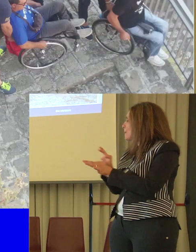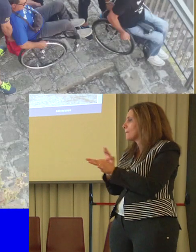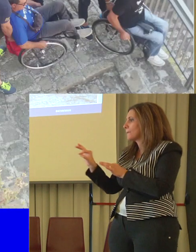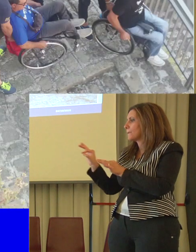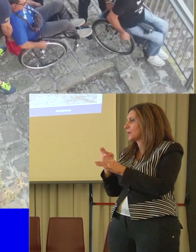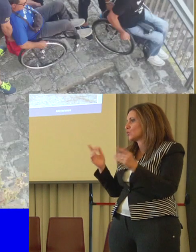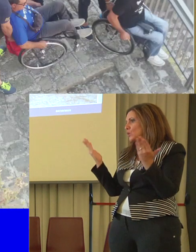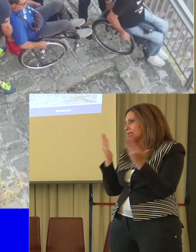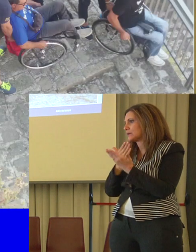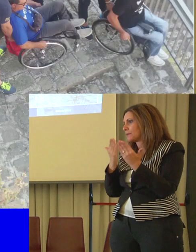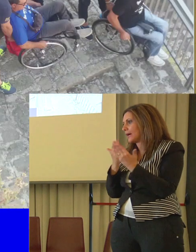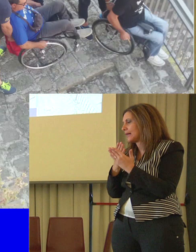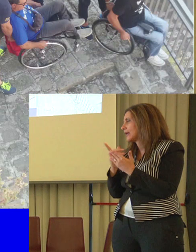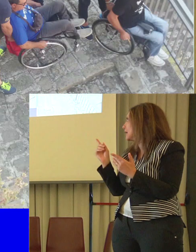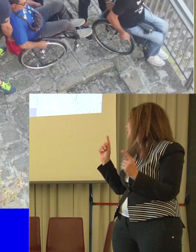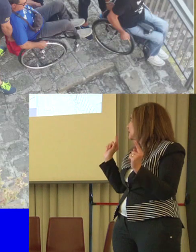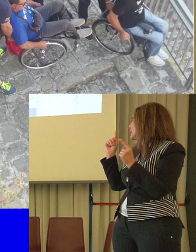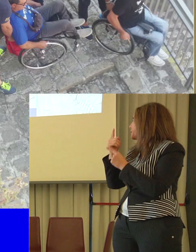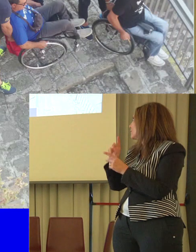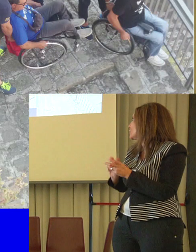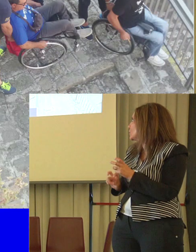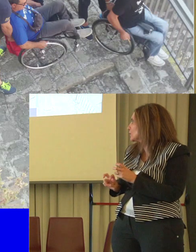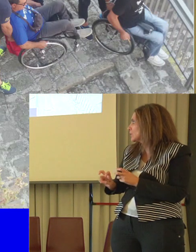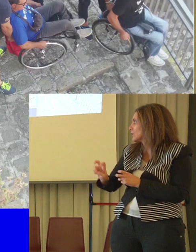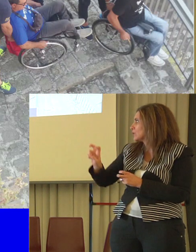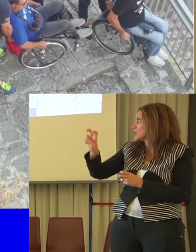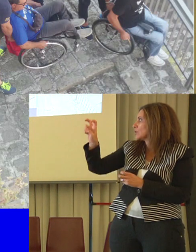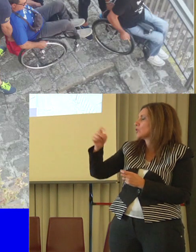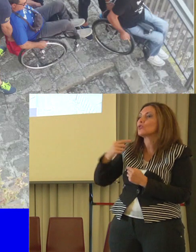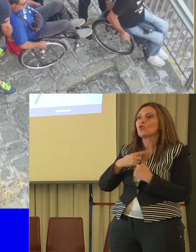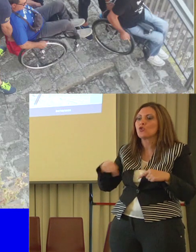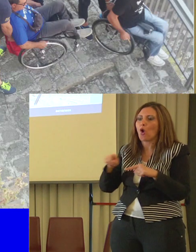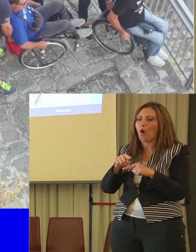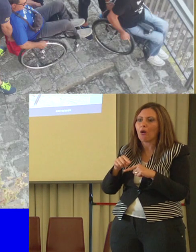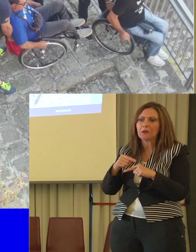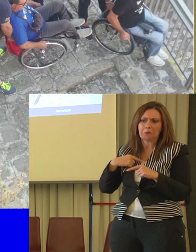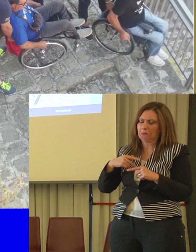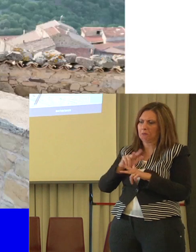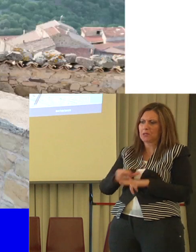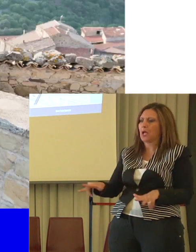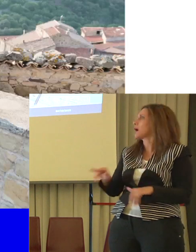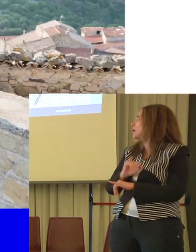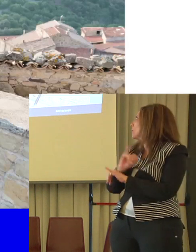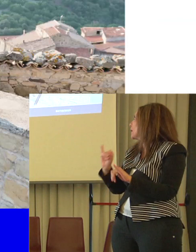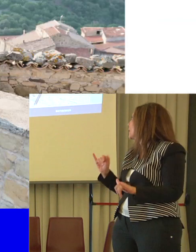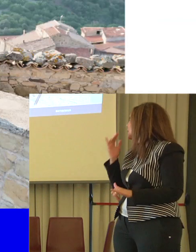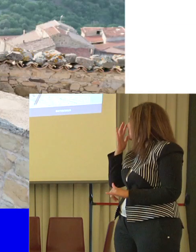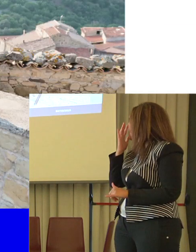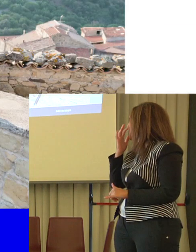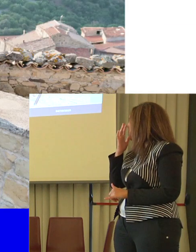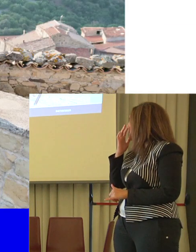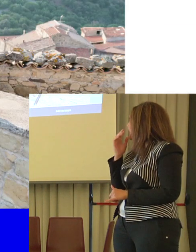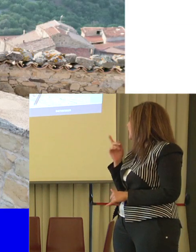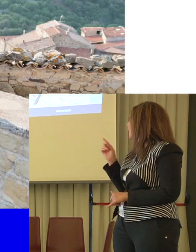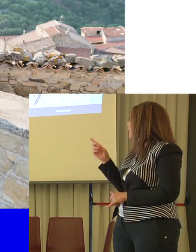è stato difficile salire qui su. Ma noi non ci siamo arresi, non ci siamo arresi, guardate questa. Ditemi se